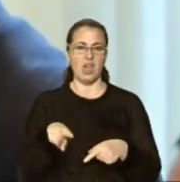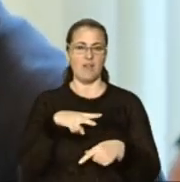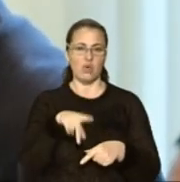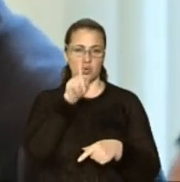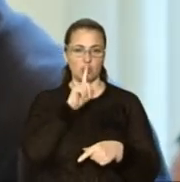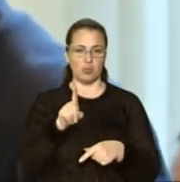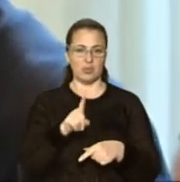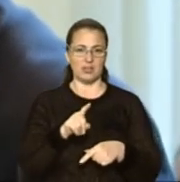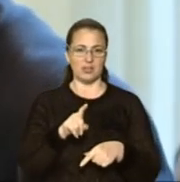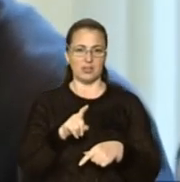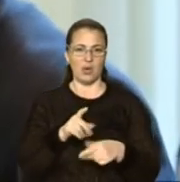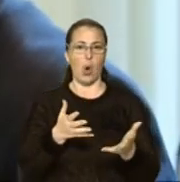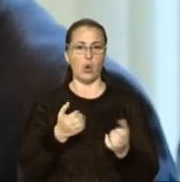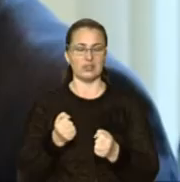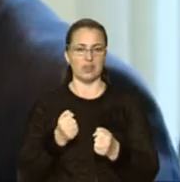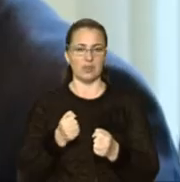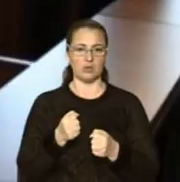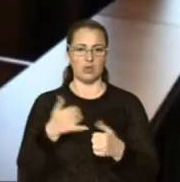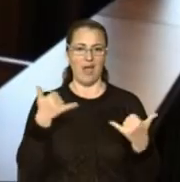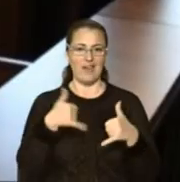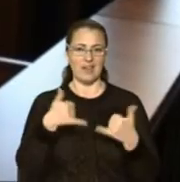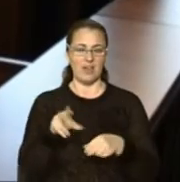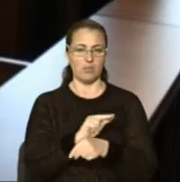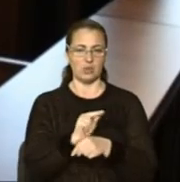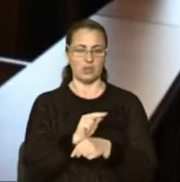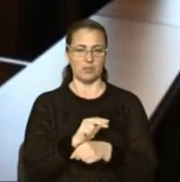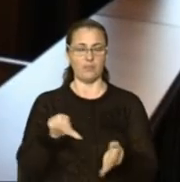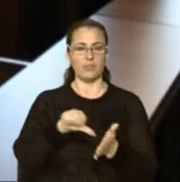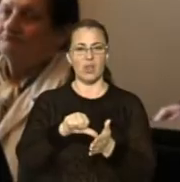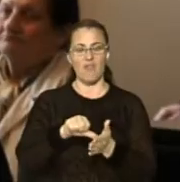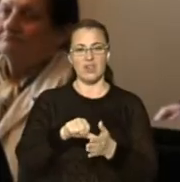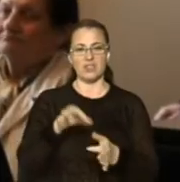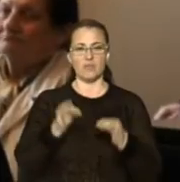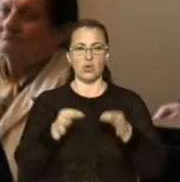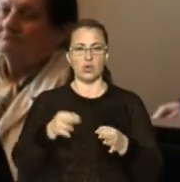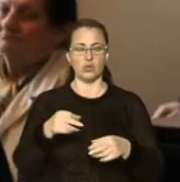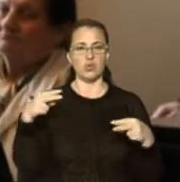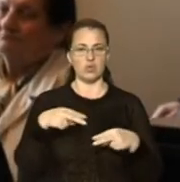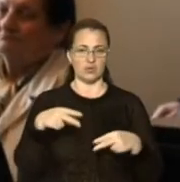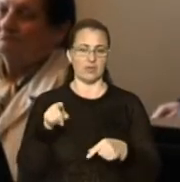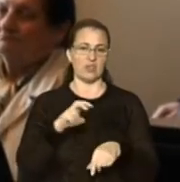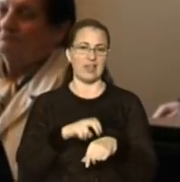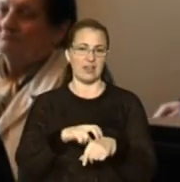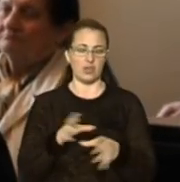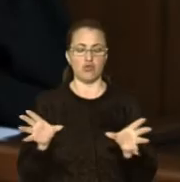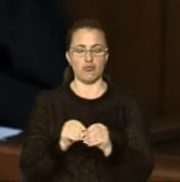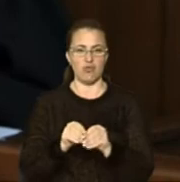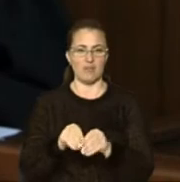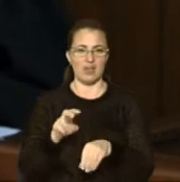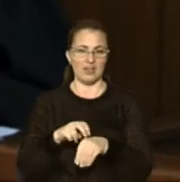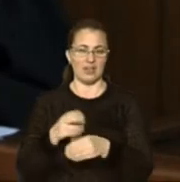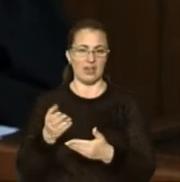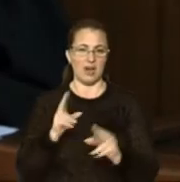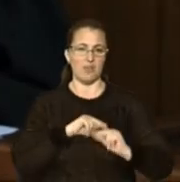отримав курс хіміотерапії. Виступили у судді і свідки – вони лікарі, які працюють разом з Юрієм Мхайлюком.